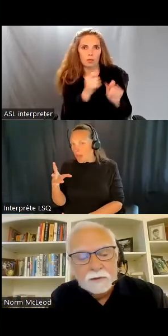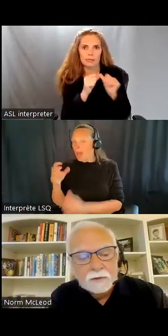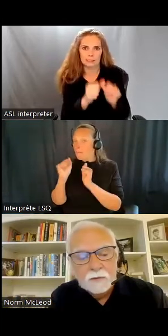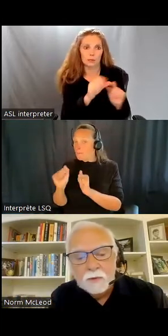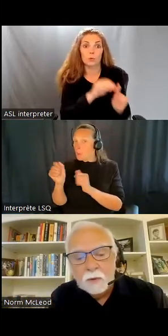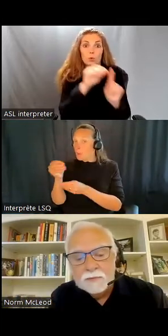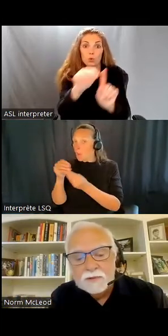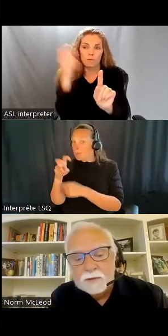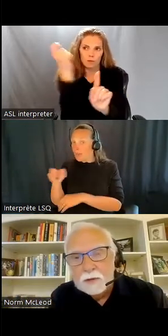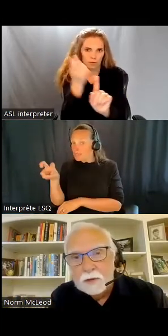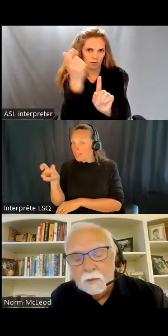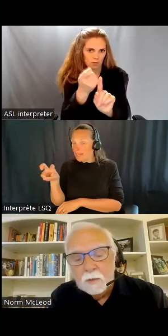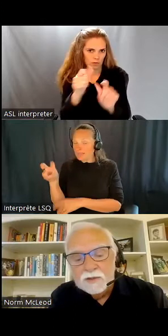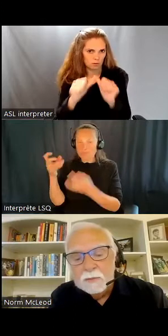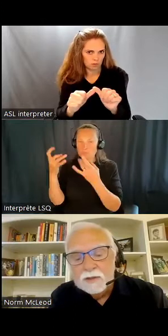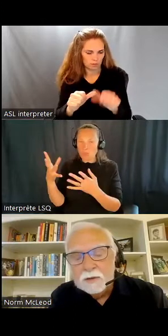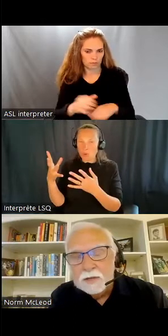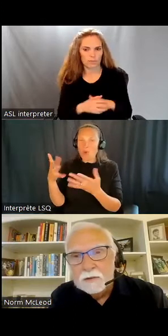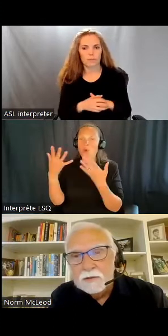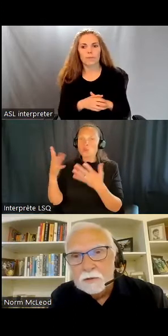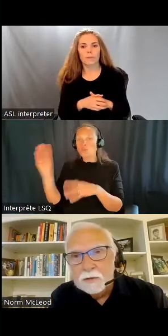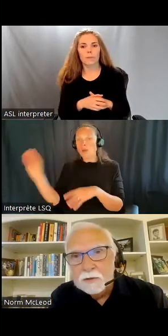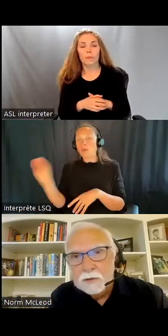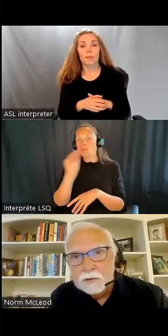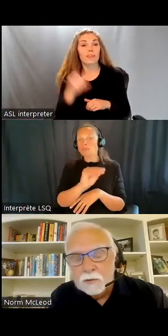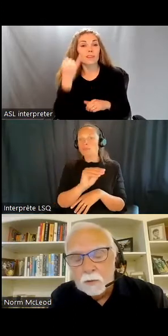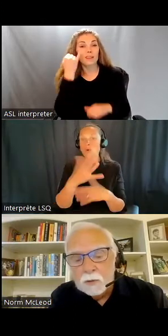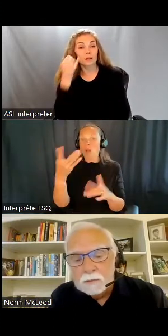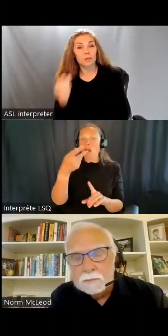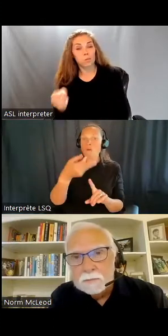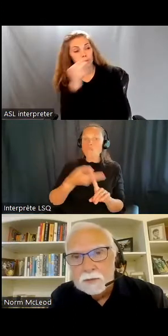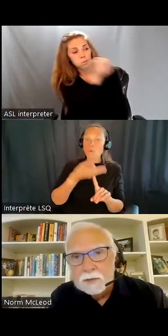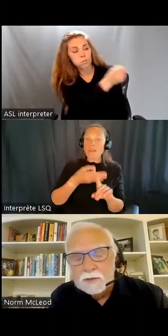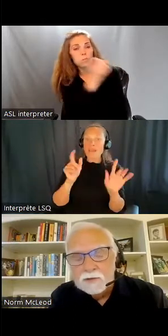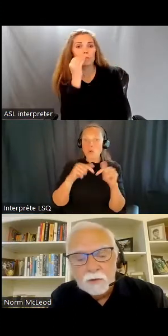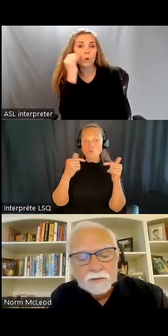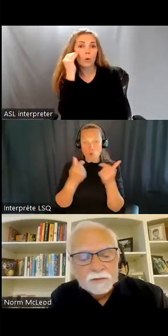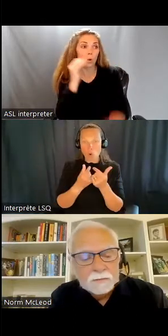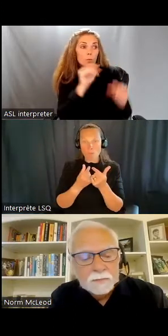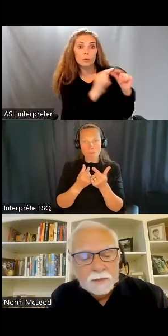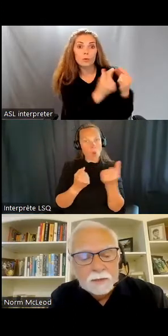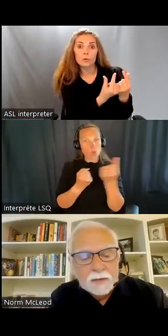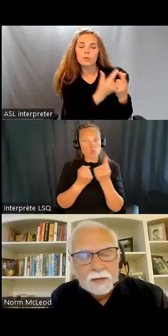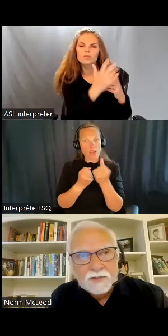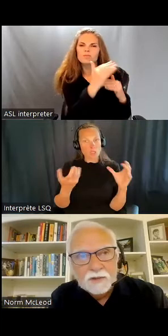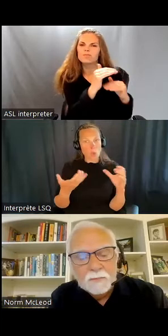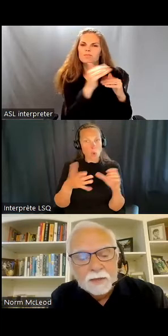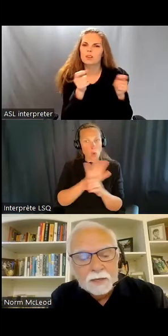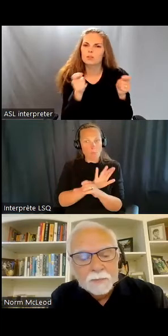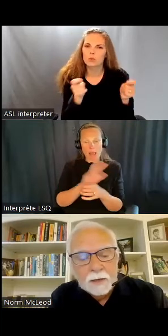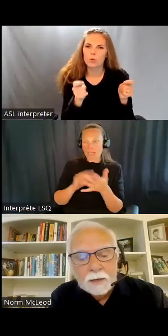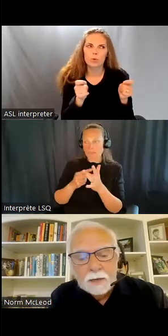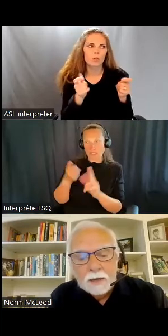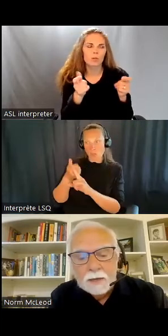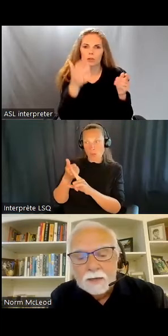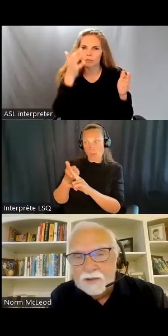plutôt placées dans des modèles de logement comme les foyers de groupes financiers par des subventions globales qui limitent leur contrôle, leur choix